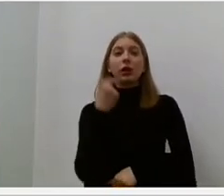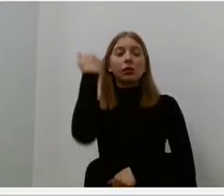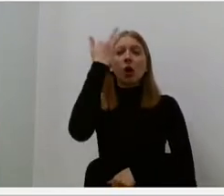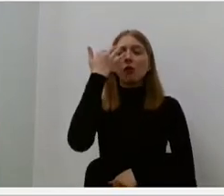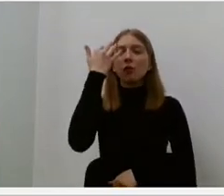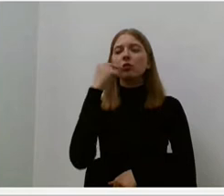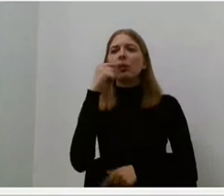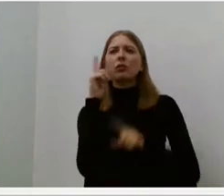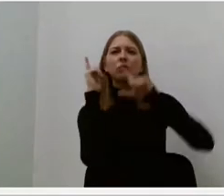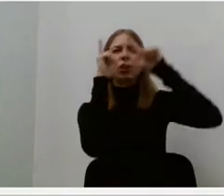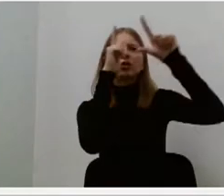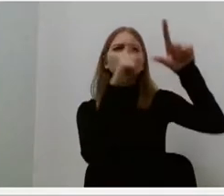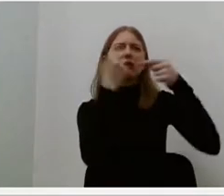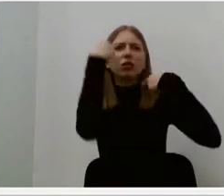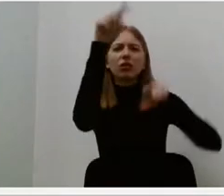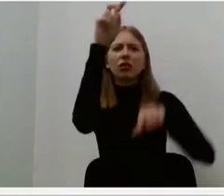iš Lietuvos.